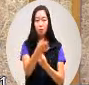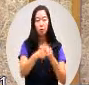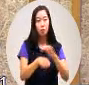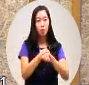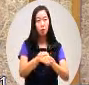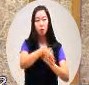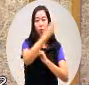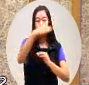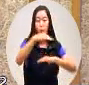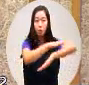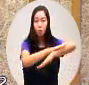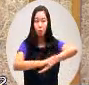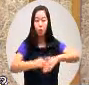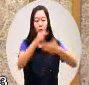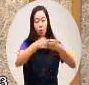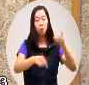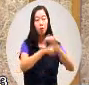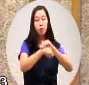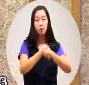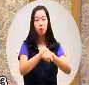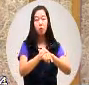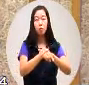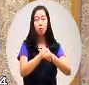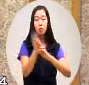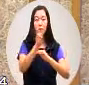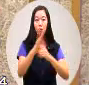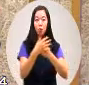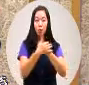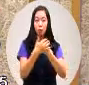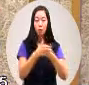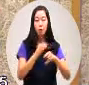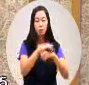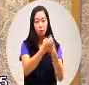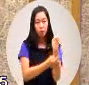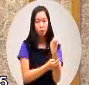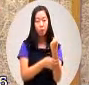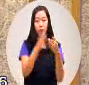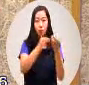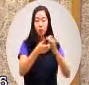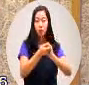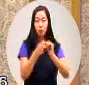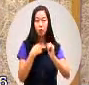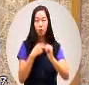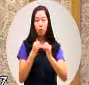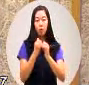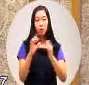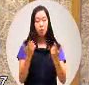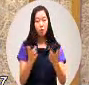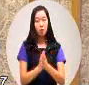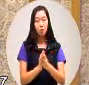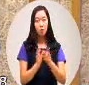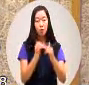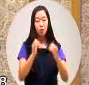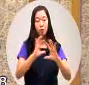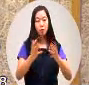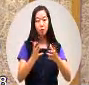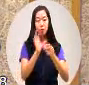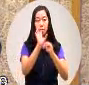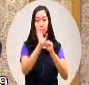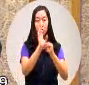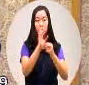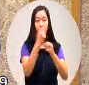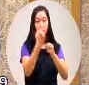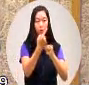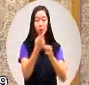波地那个条例水保法的规定那最主要是在民国民国八十一年的